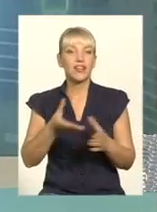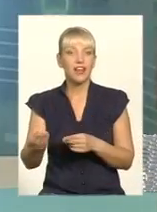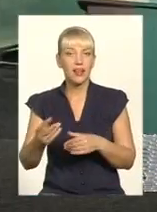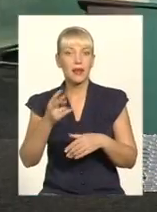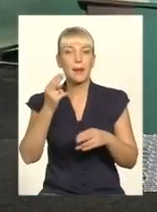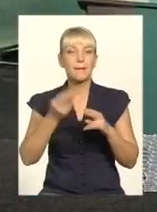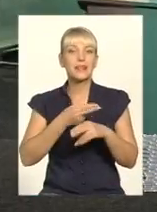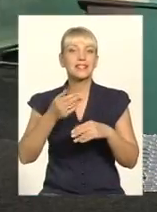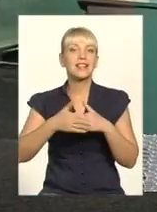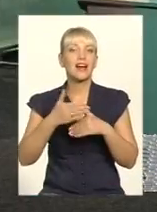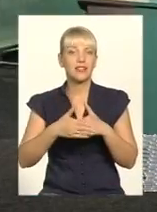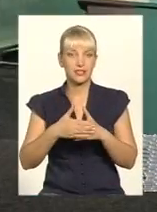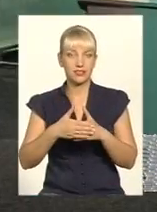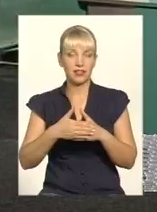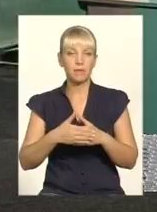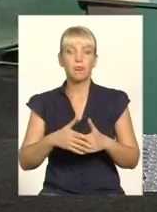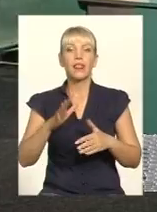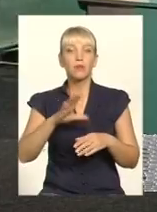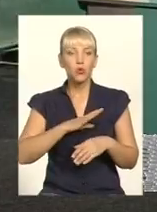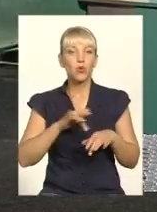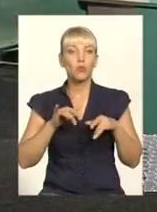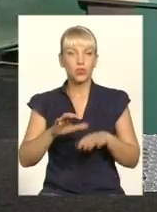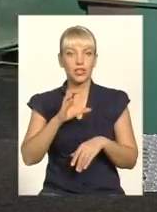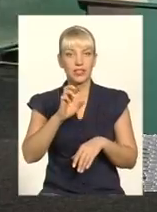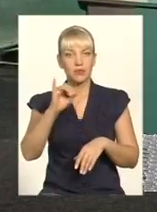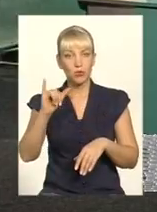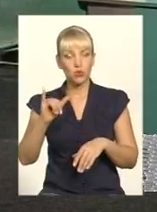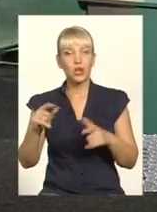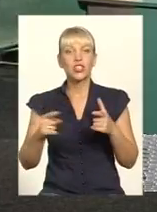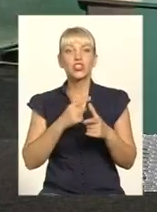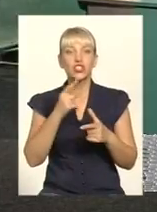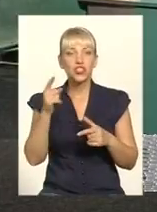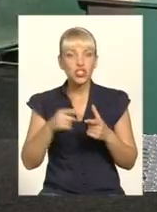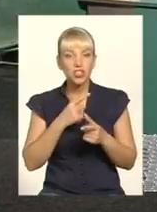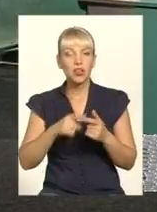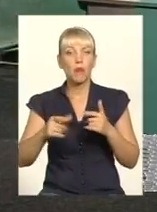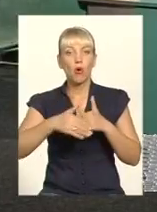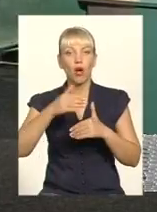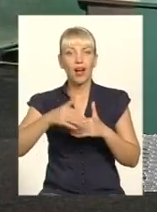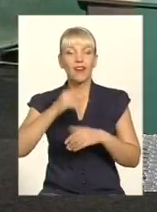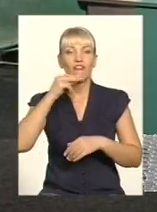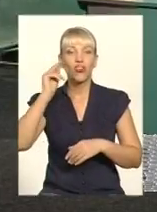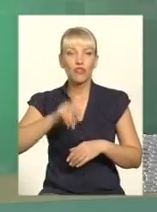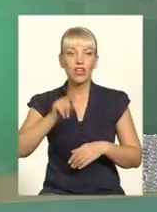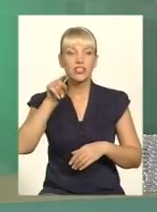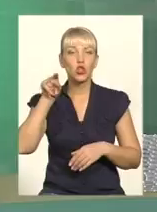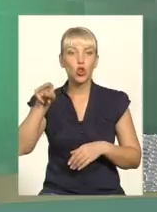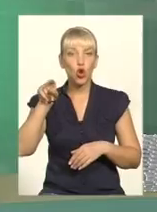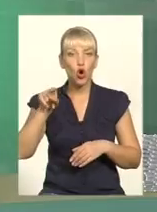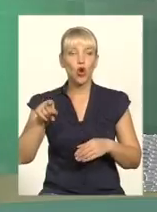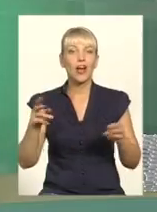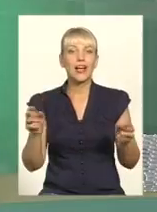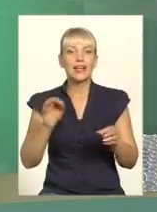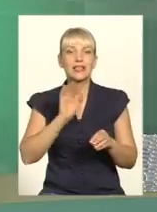біля СБУ. Чи вже покарані винуватці того, що було спалено фасади